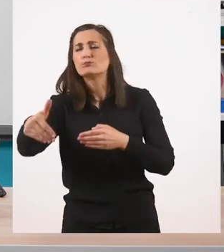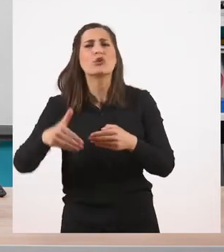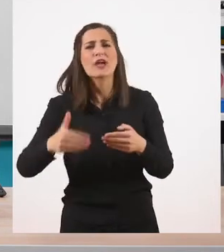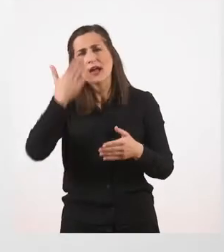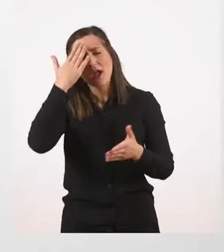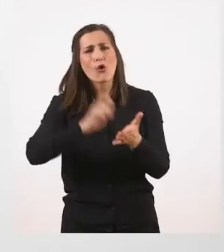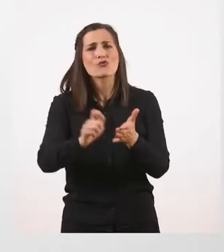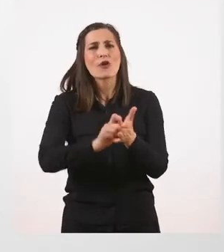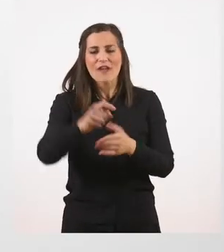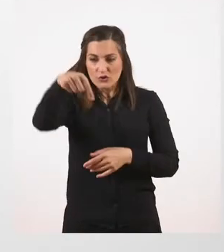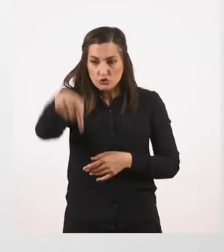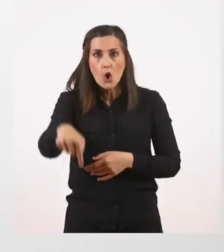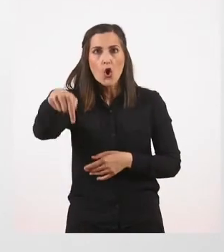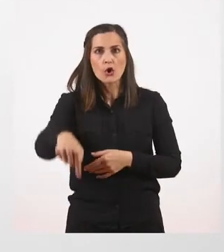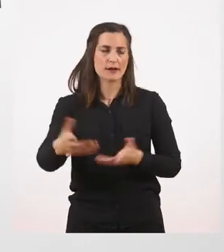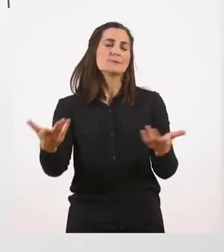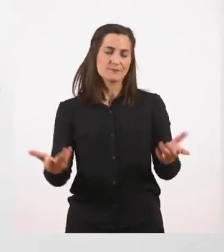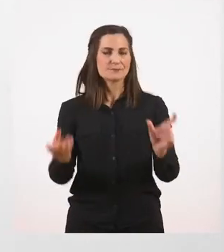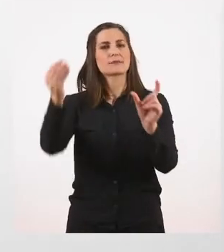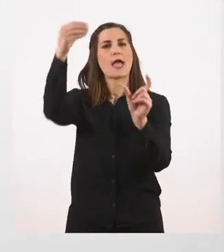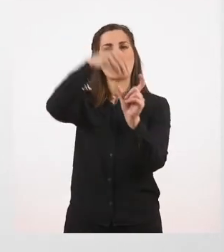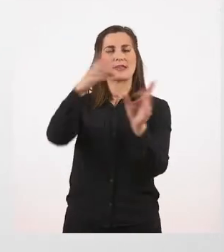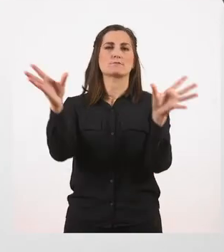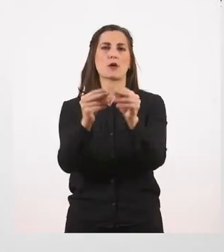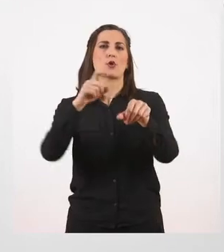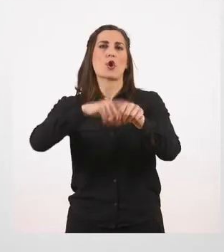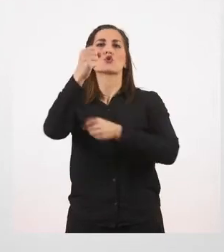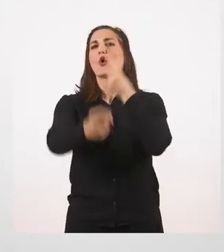τώρα. Έχουμε κι άλλο χρονικό επίρρημα.